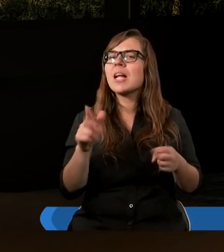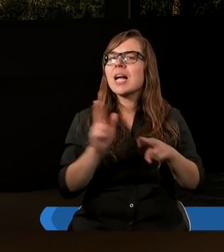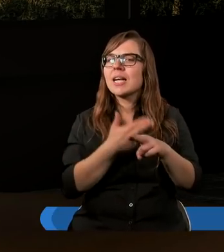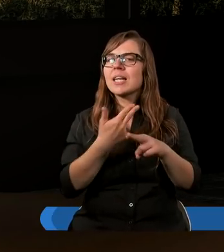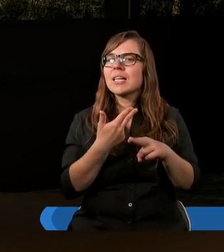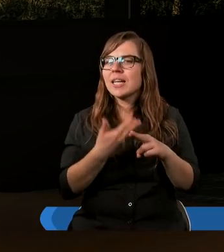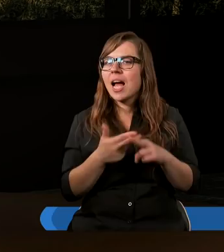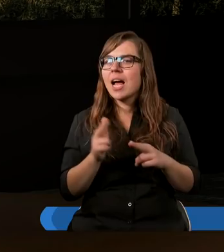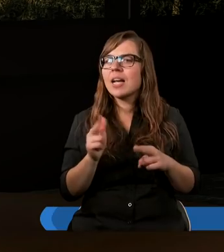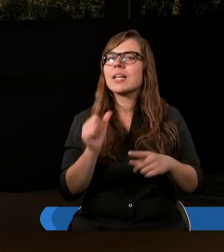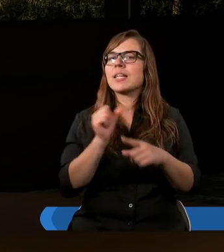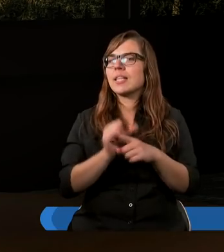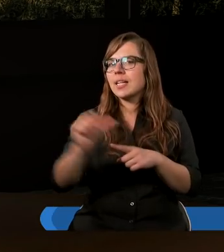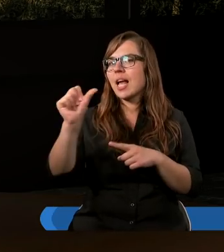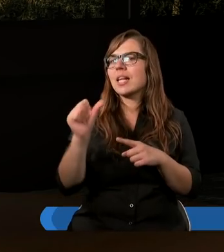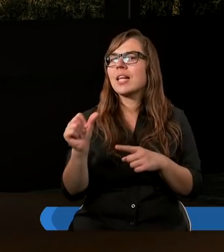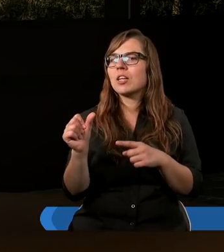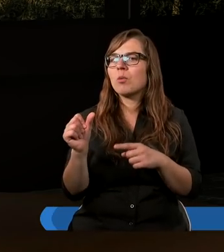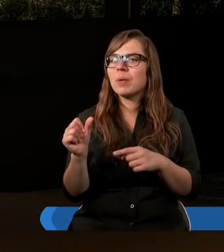kiedy jesteśmy